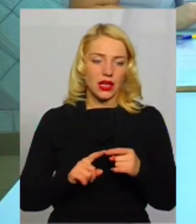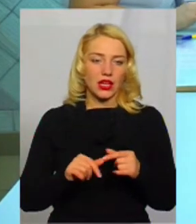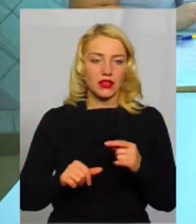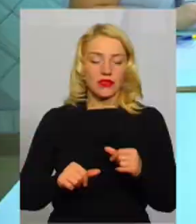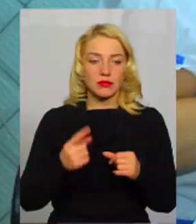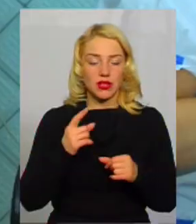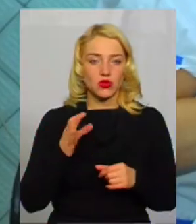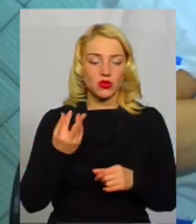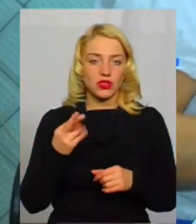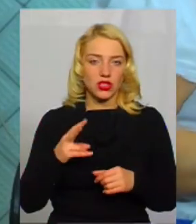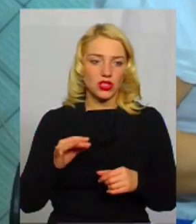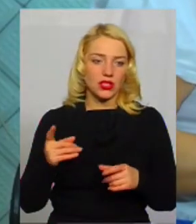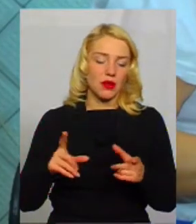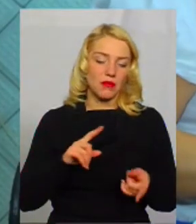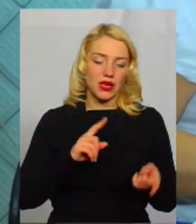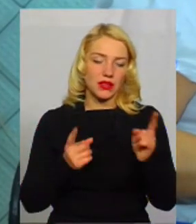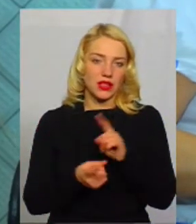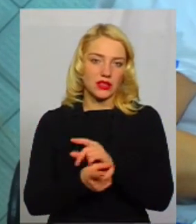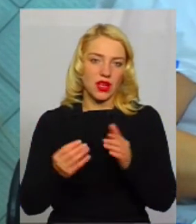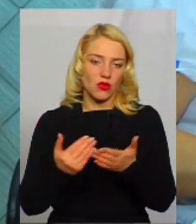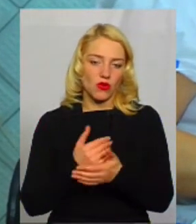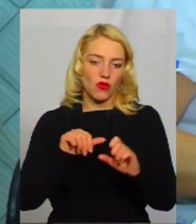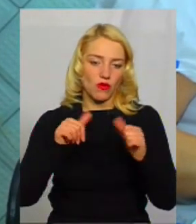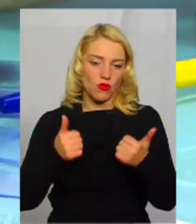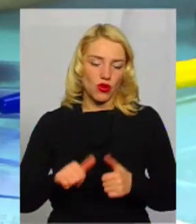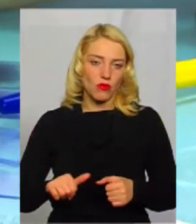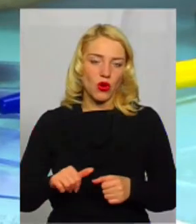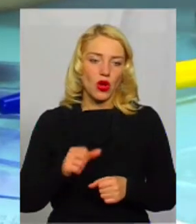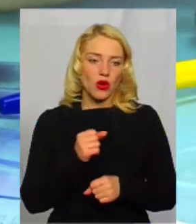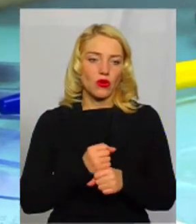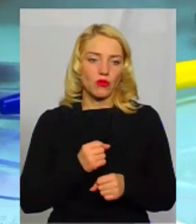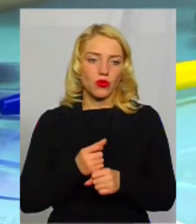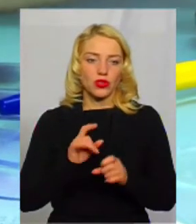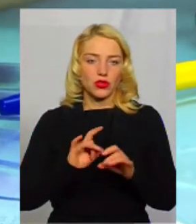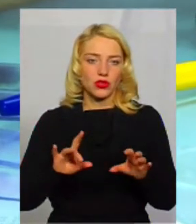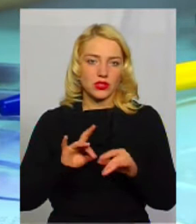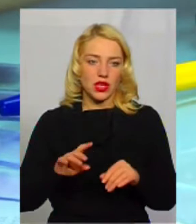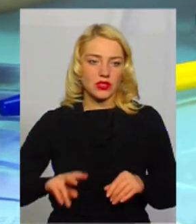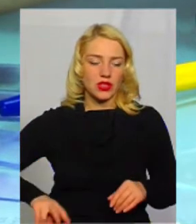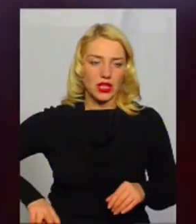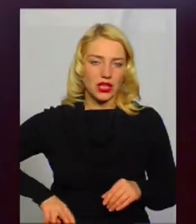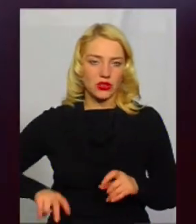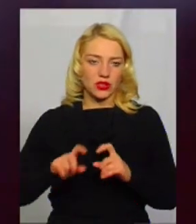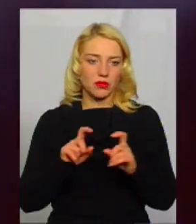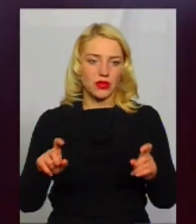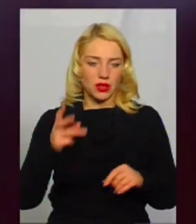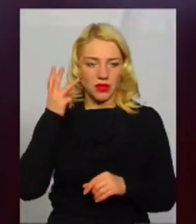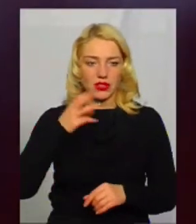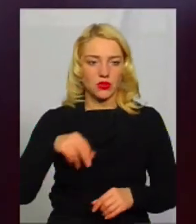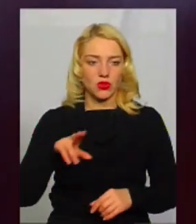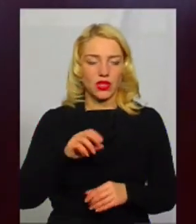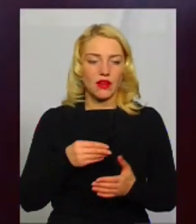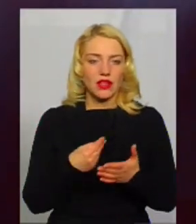січня перейдуть усі районні лікарні Хмельницької області, говорить директор департаменту охорони здоров'я Хмельницької ОДА Яків Цуглевич.